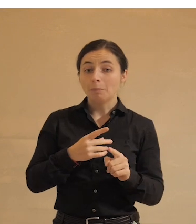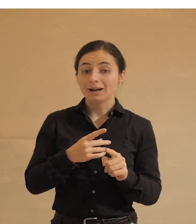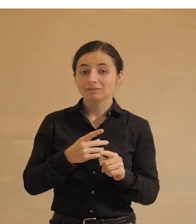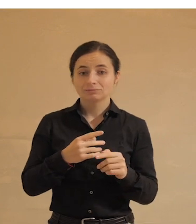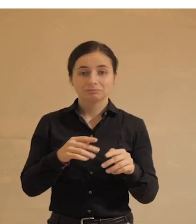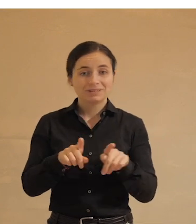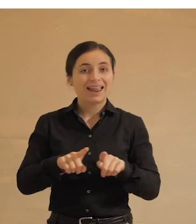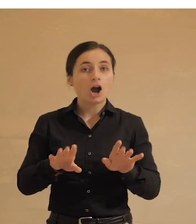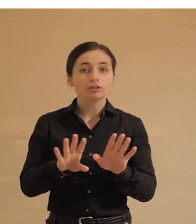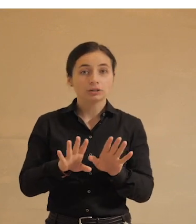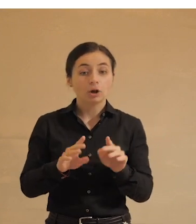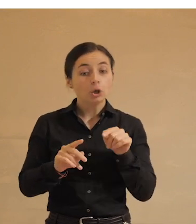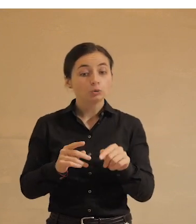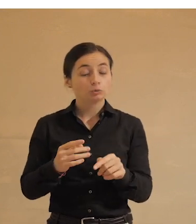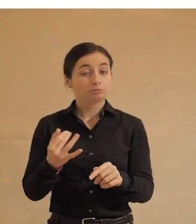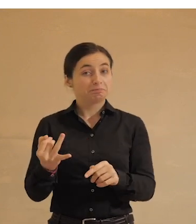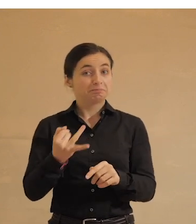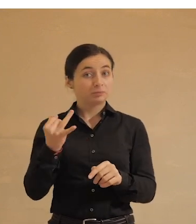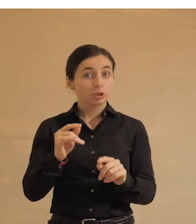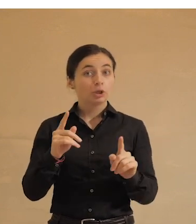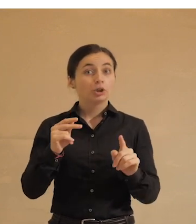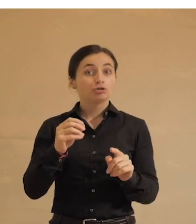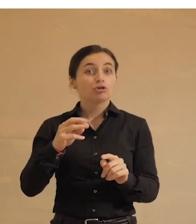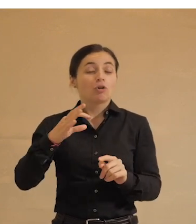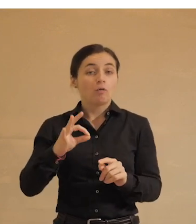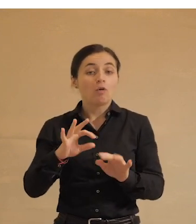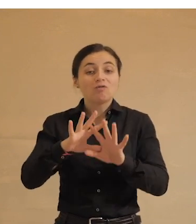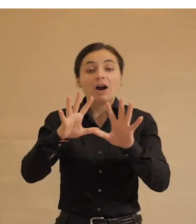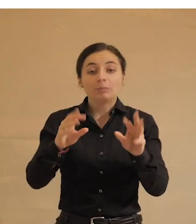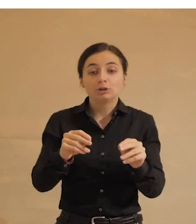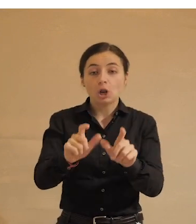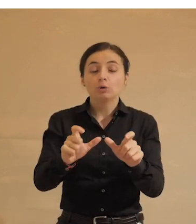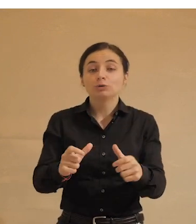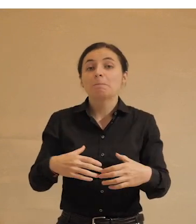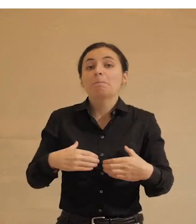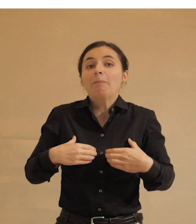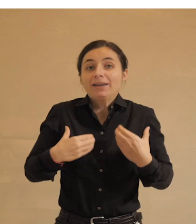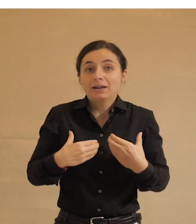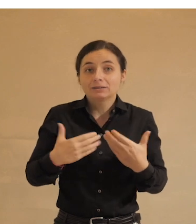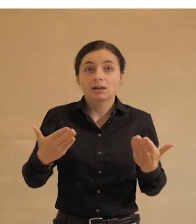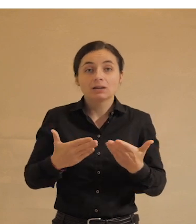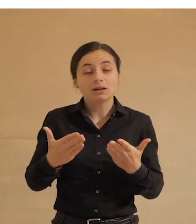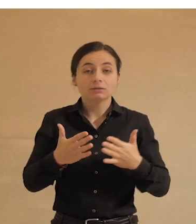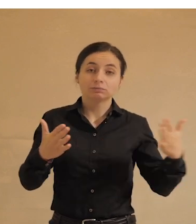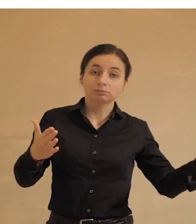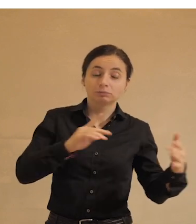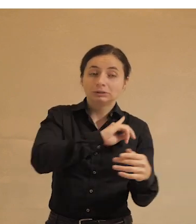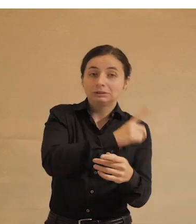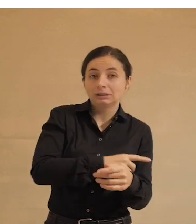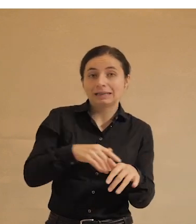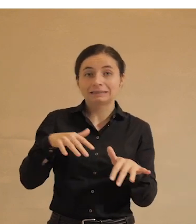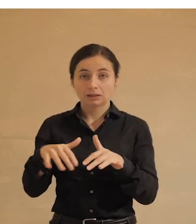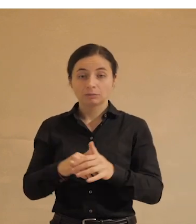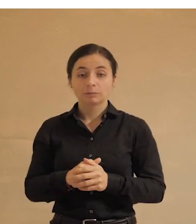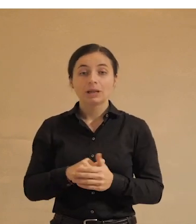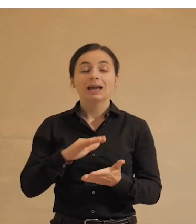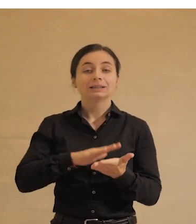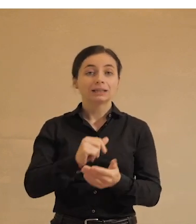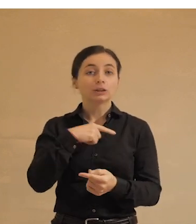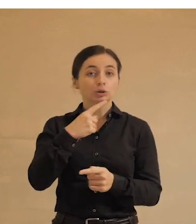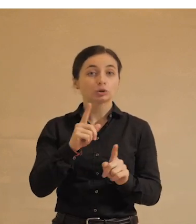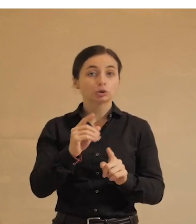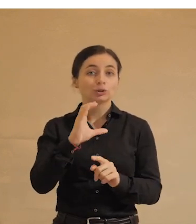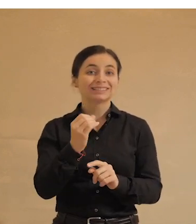неравномерно. Тут тоже любопытно, чего люди боятся и в какой степени. Во-первых, сразу должна вам сказать, что